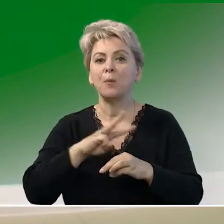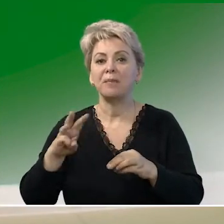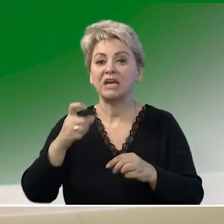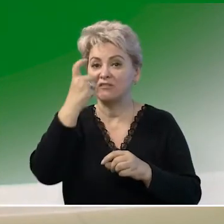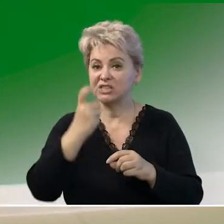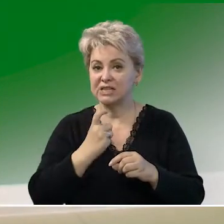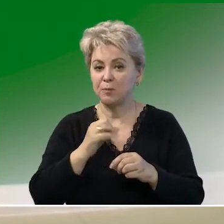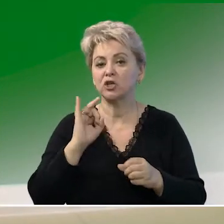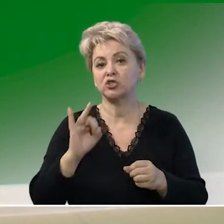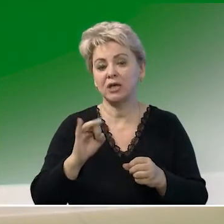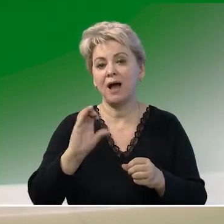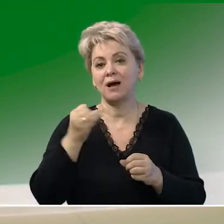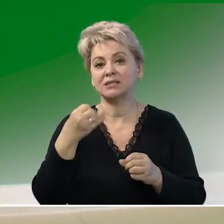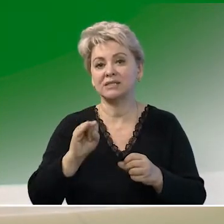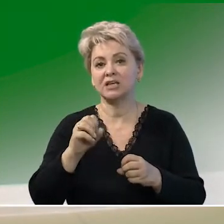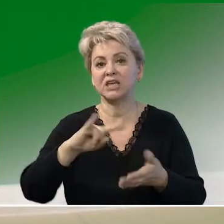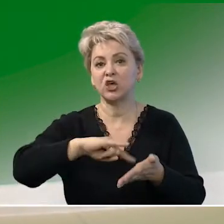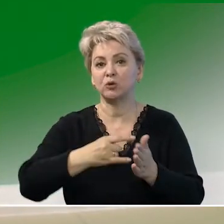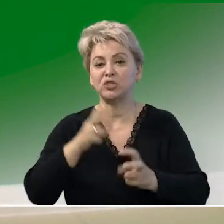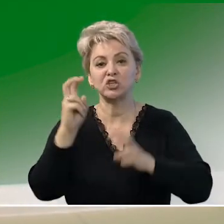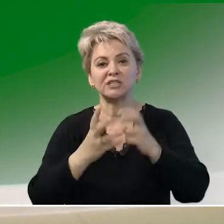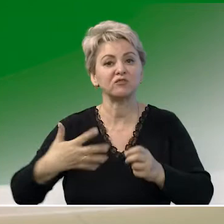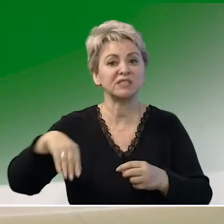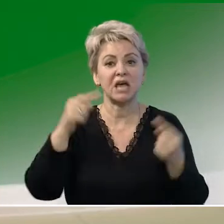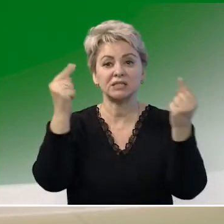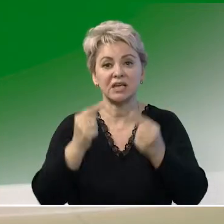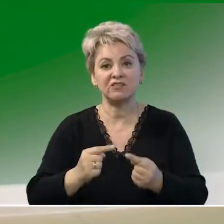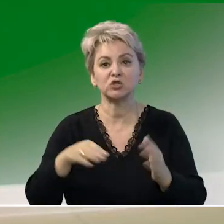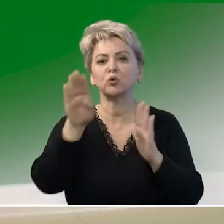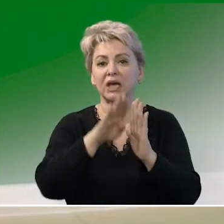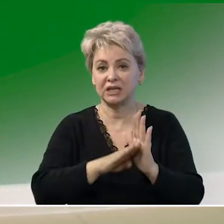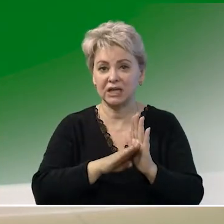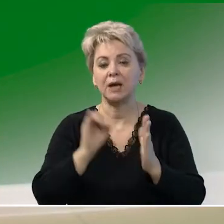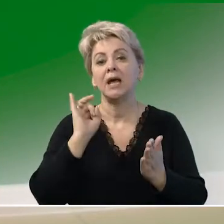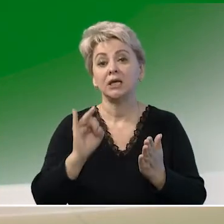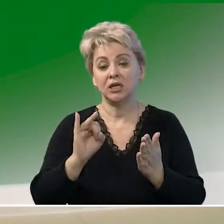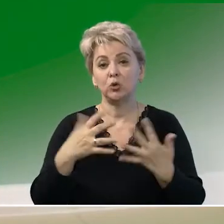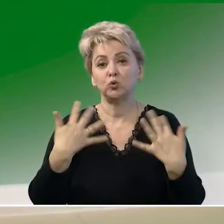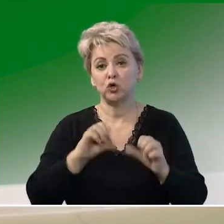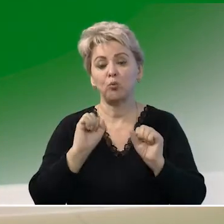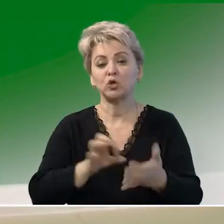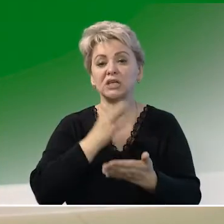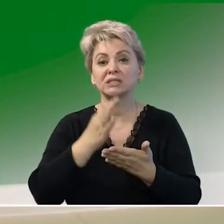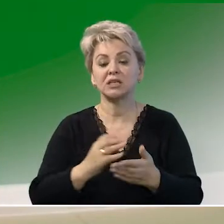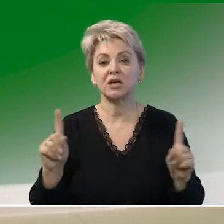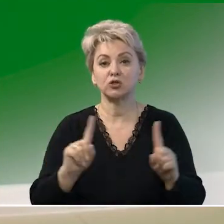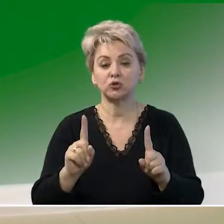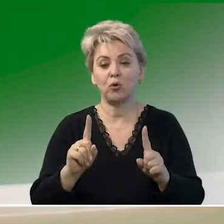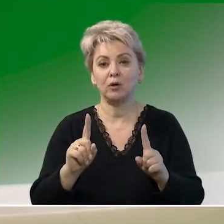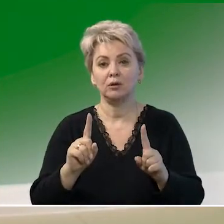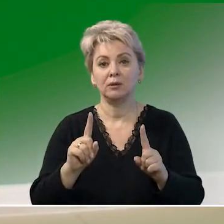Сельмаш» и «Оксайский кирпичный завод». Они все соответствуют критериям. И уже можно сказать, что